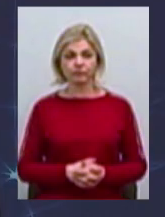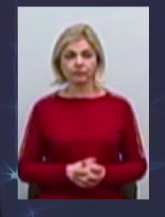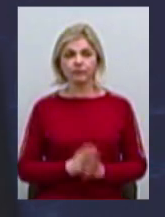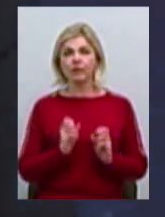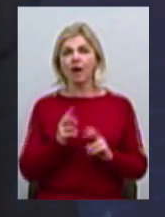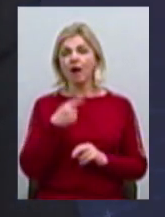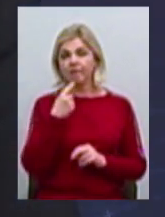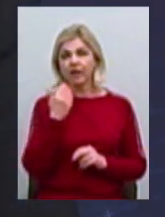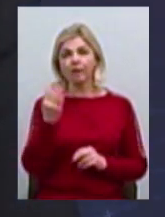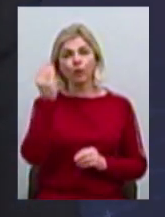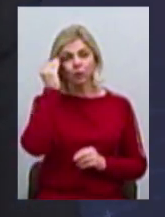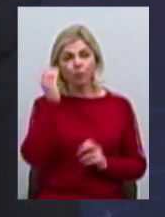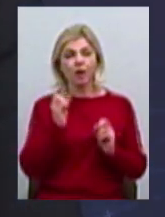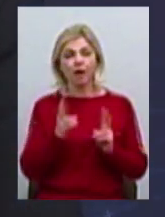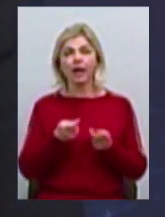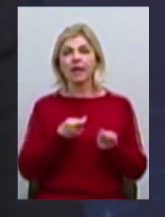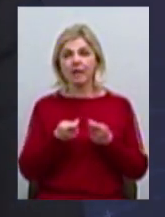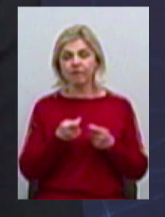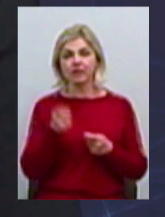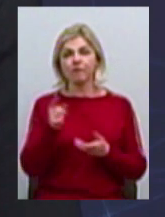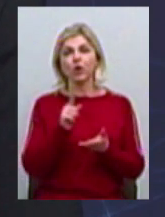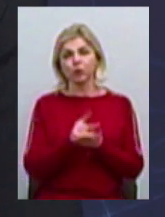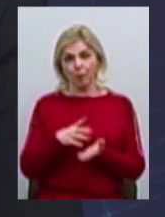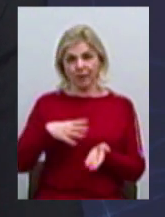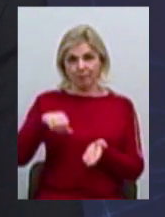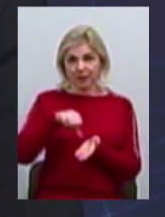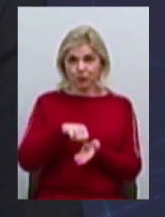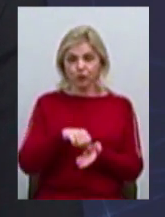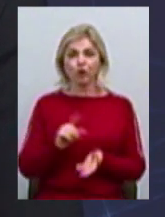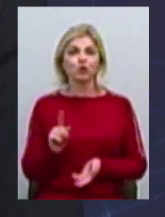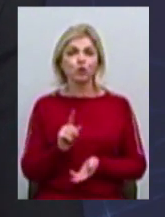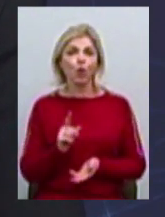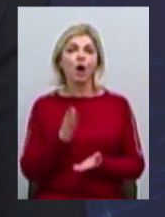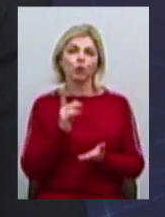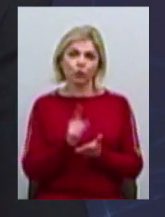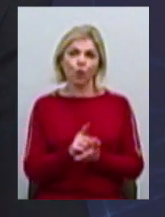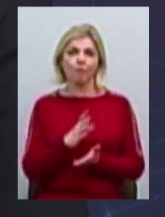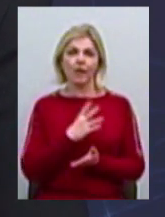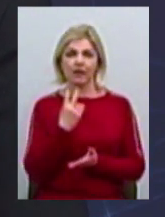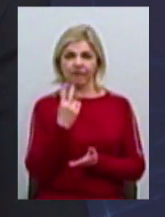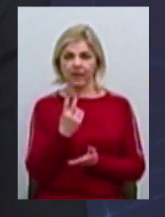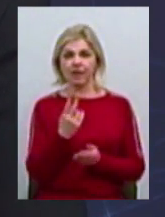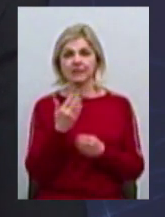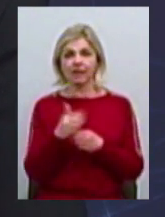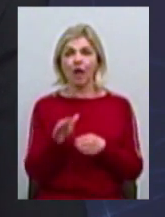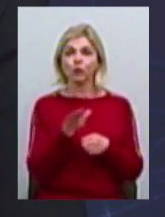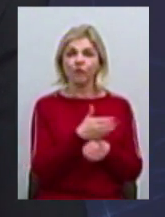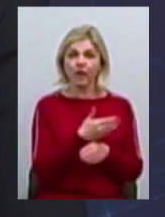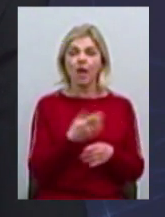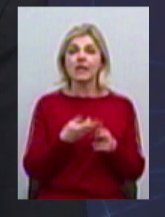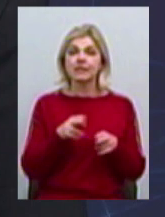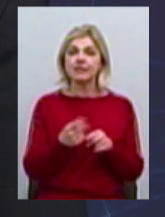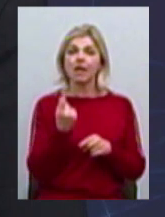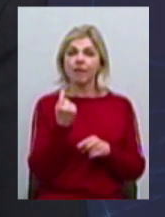як кажуть, його думка як керівника, тому що він мав бути присутній, так, що має бути дві складові. Це можливість